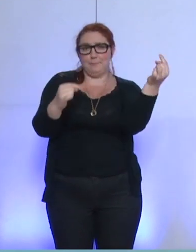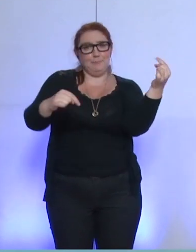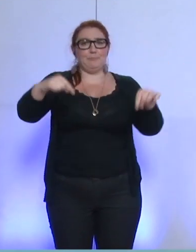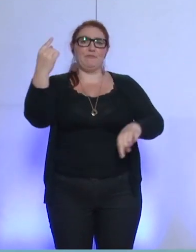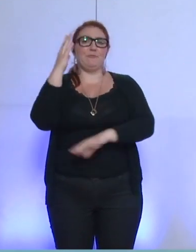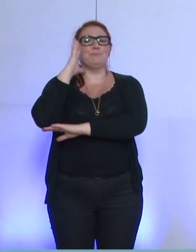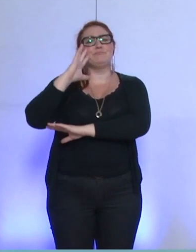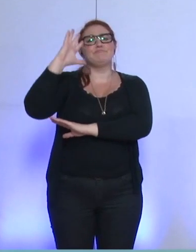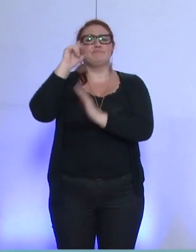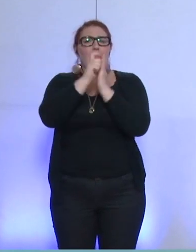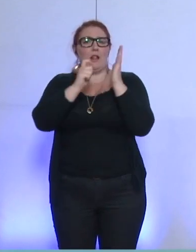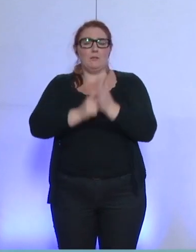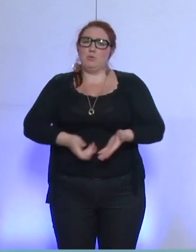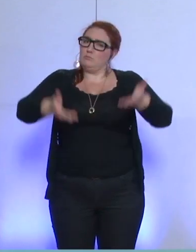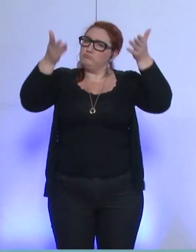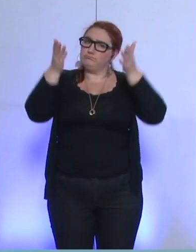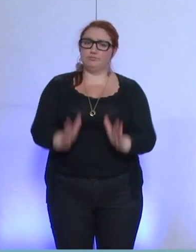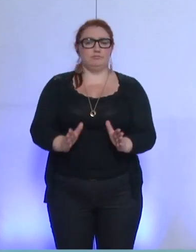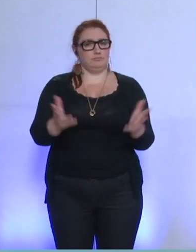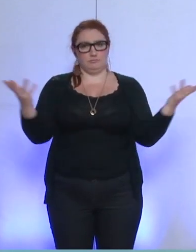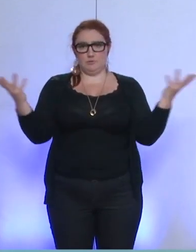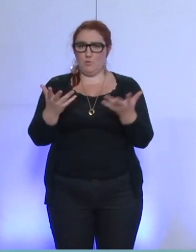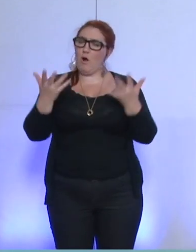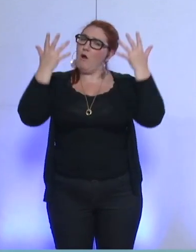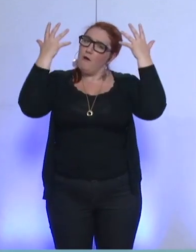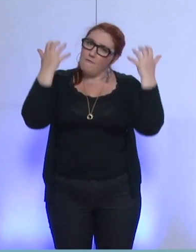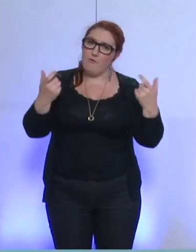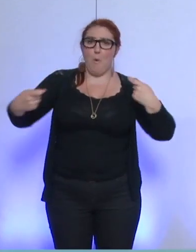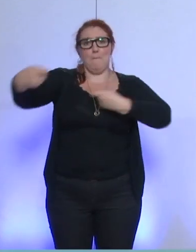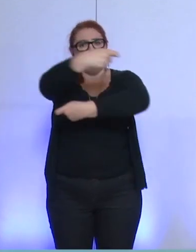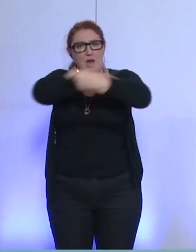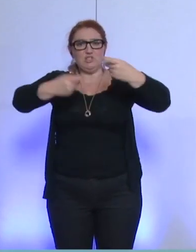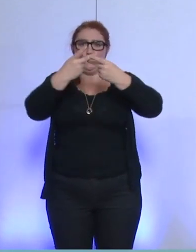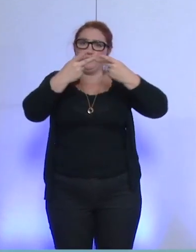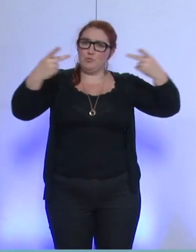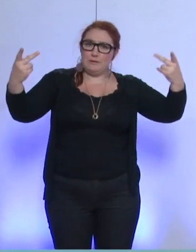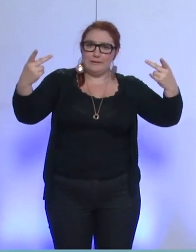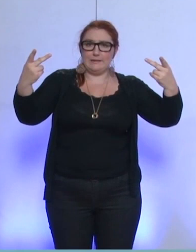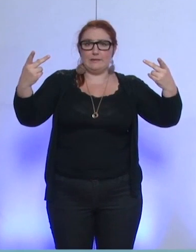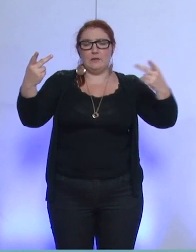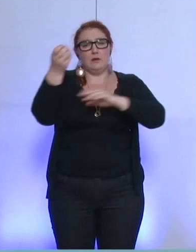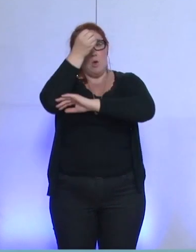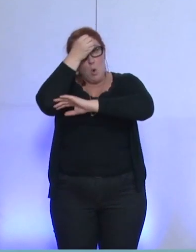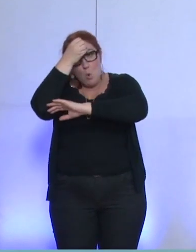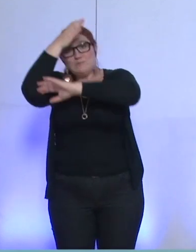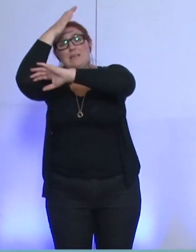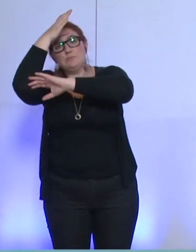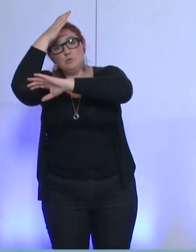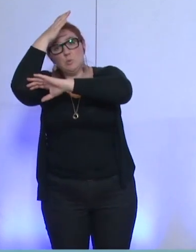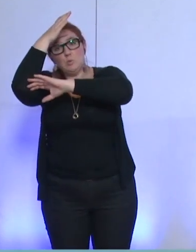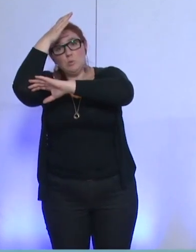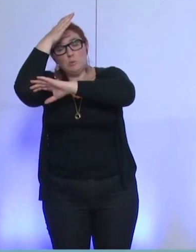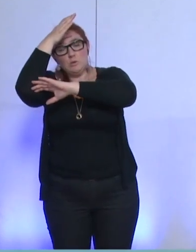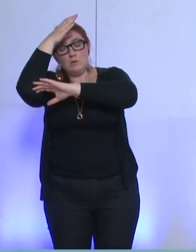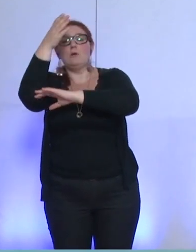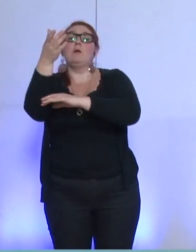a été décidé de recourir à un marché public de type conception, réalisation, exploitation, maintenance,